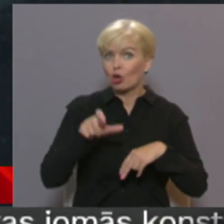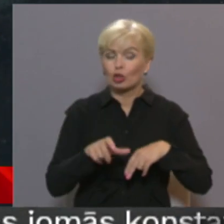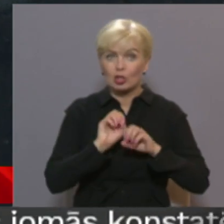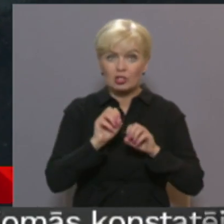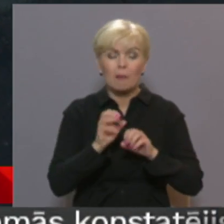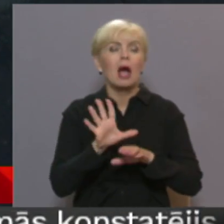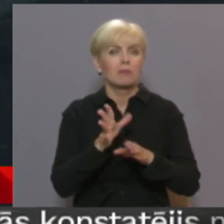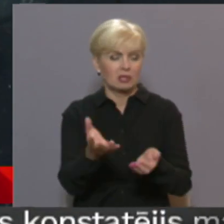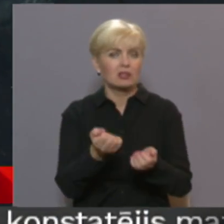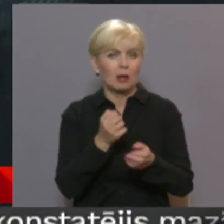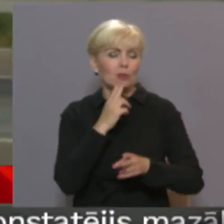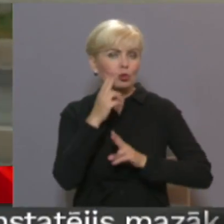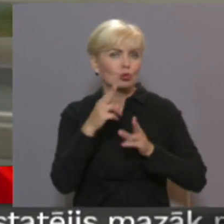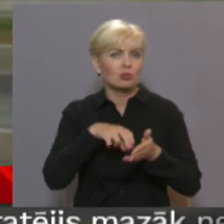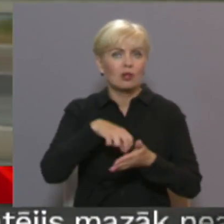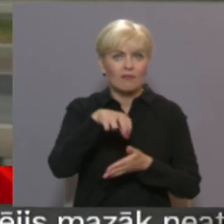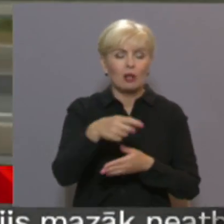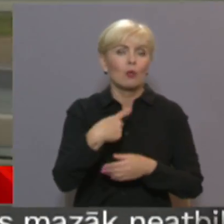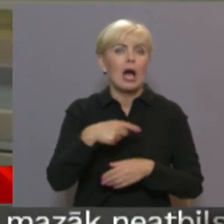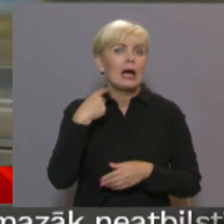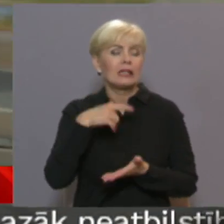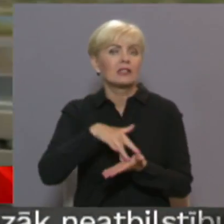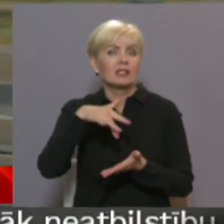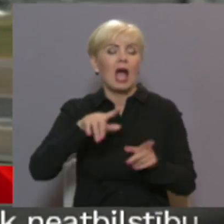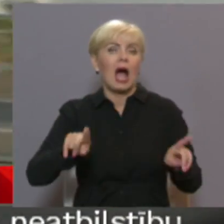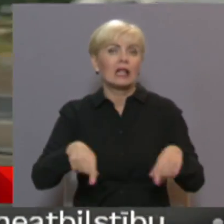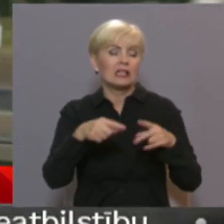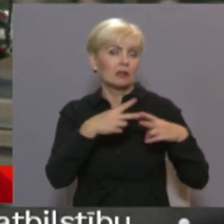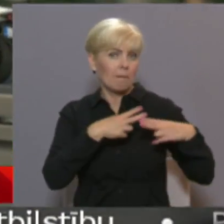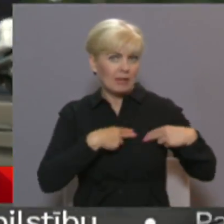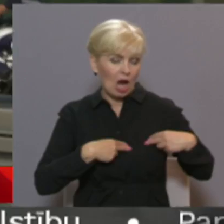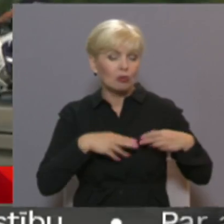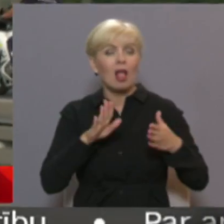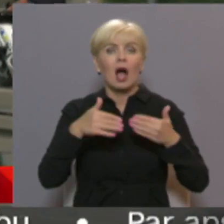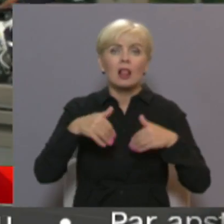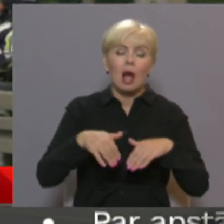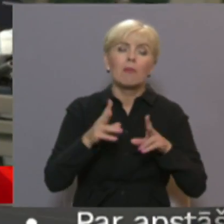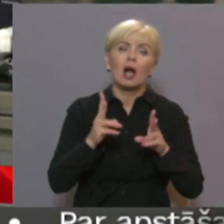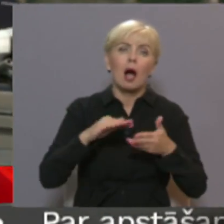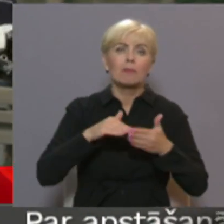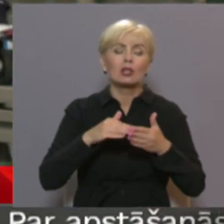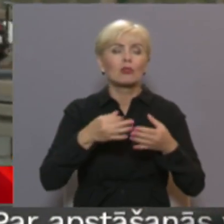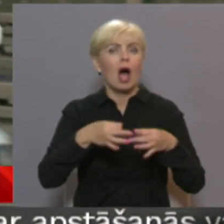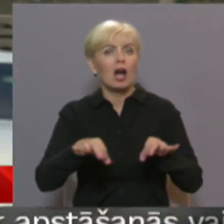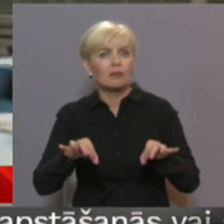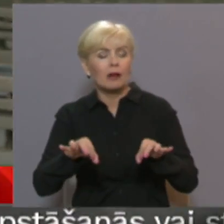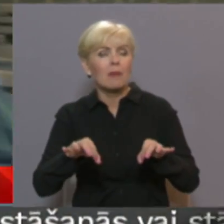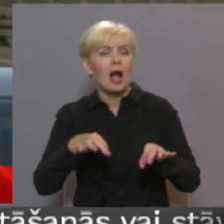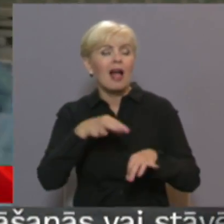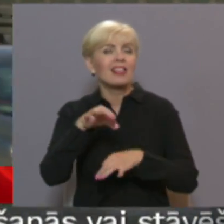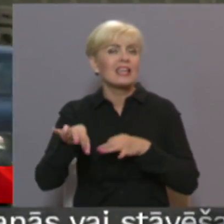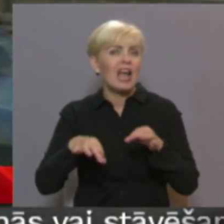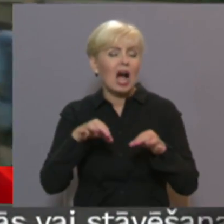saņemtas sūdzību vēstules, to starp no Rīgas centra attīstības biedrības. Bet, lai lēmtu kā pilsētu atbrīvot no liekajiem trokšņiem,